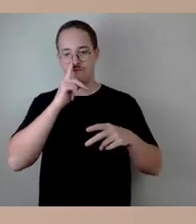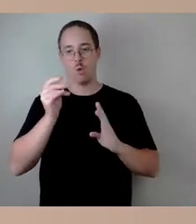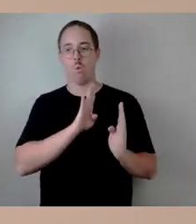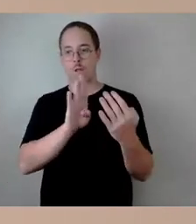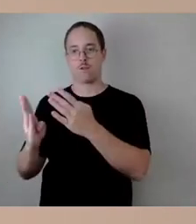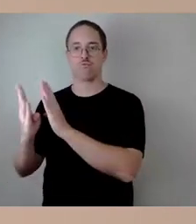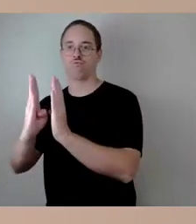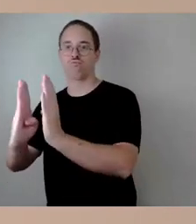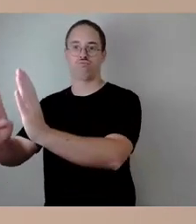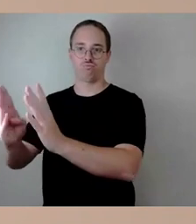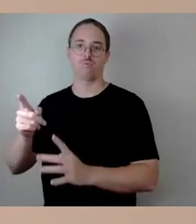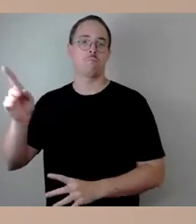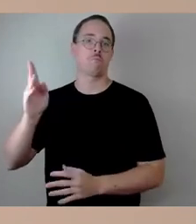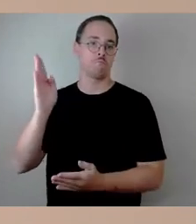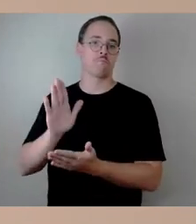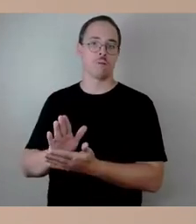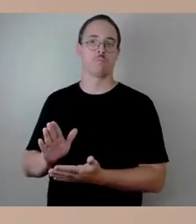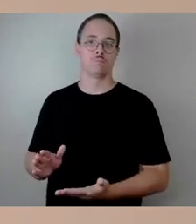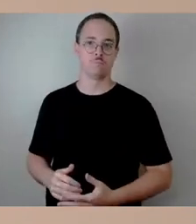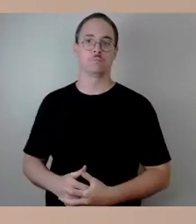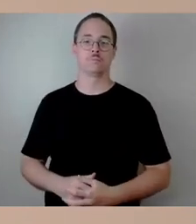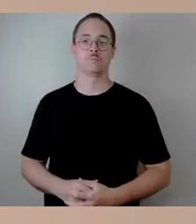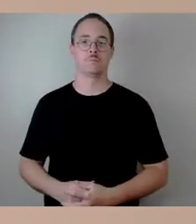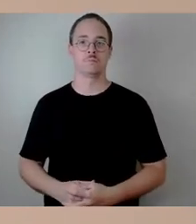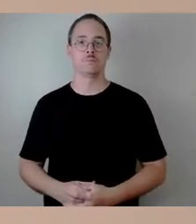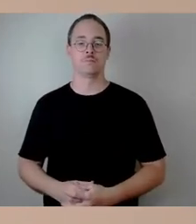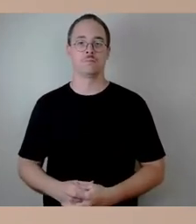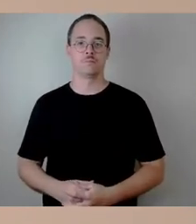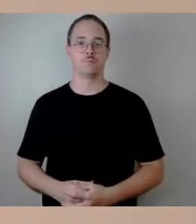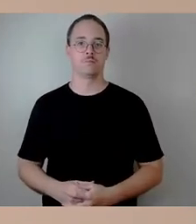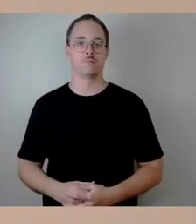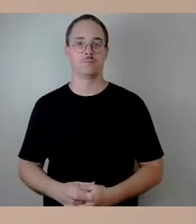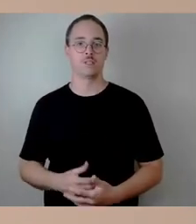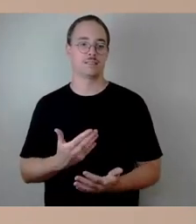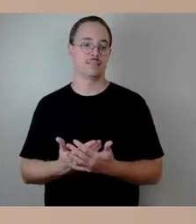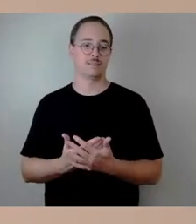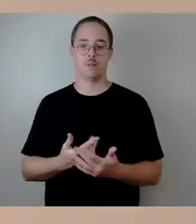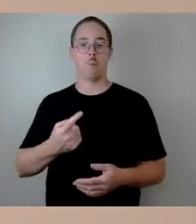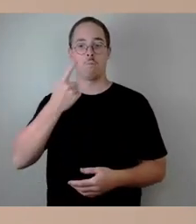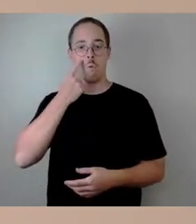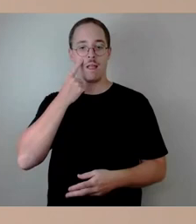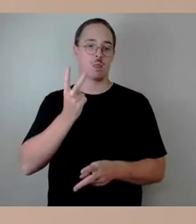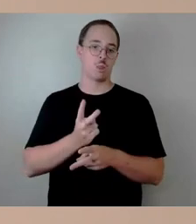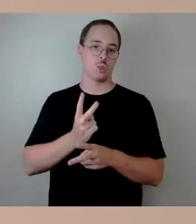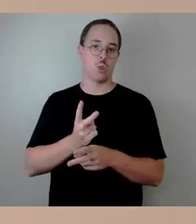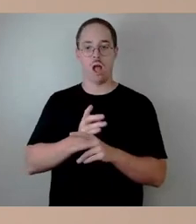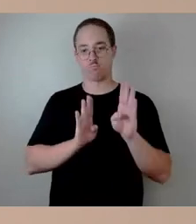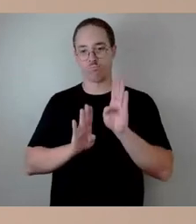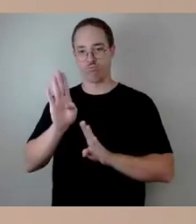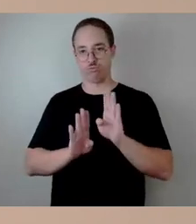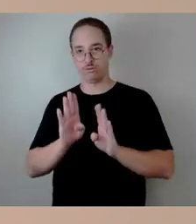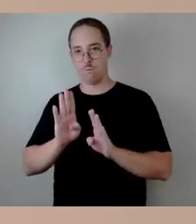abgestimmtes Bauregime, beziehungsweise die Abstimmungen laufen noch intensiv mit der Deutschen Bahn AG, weil es zum Beispiel unter anderem Sperrpausen